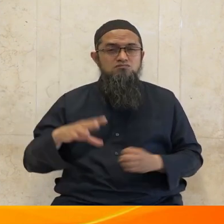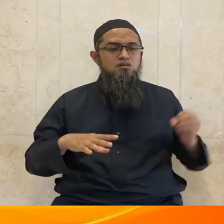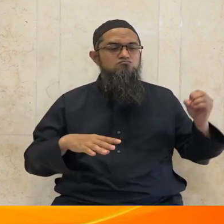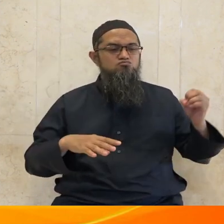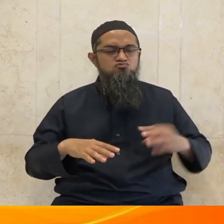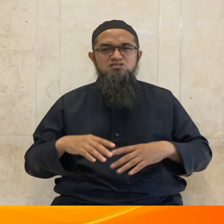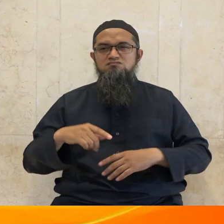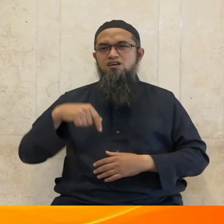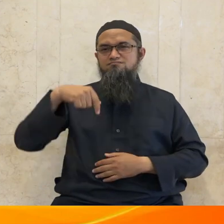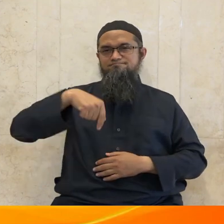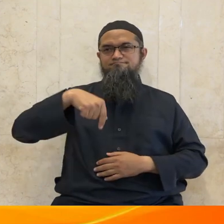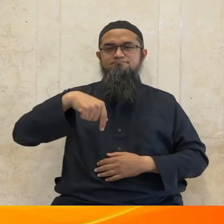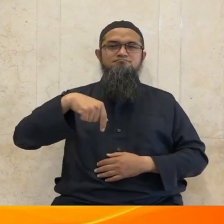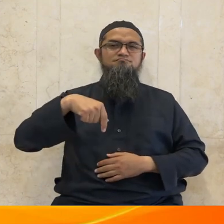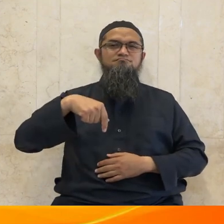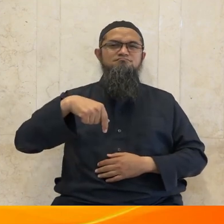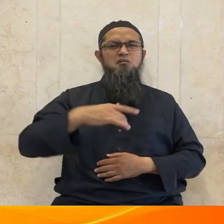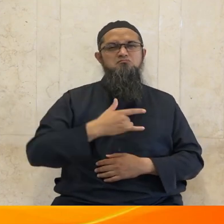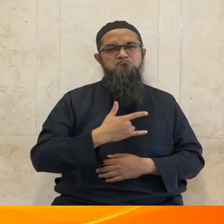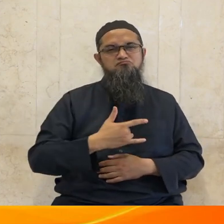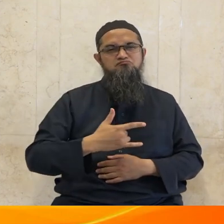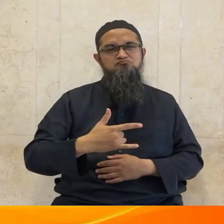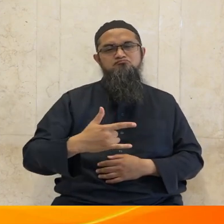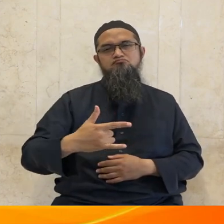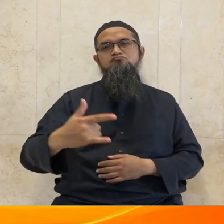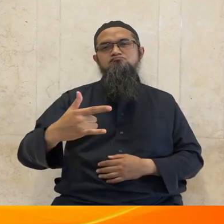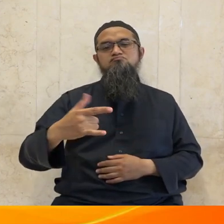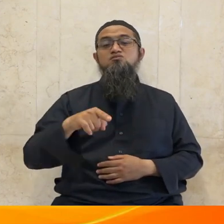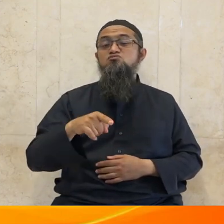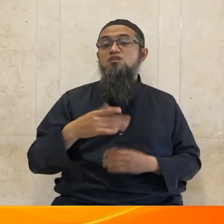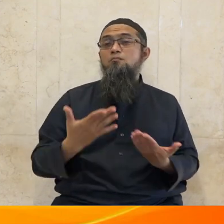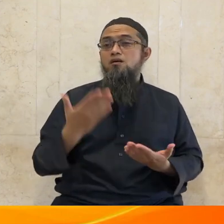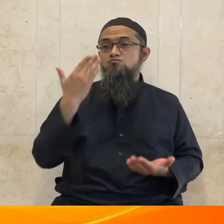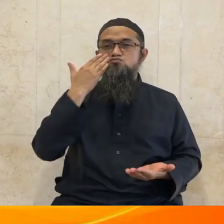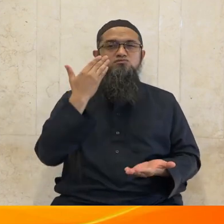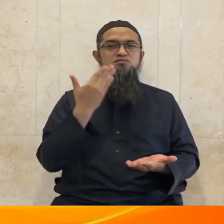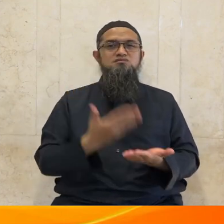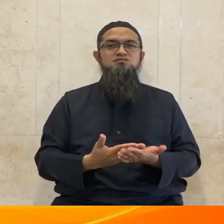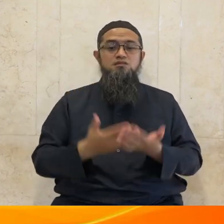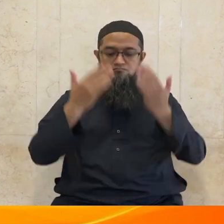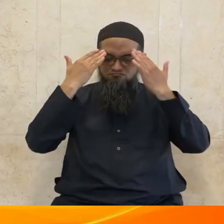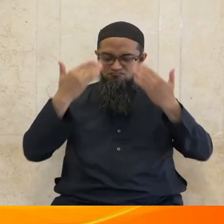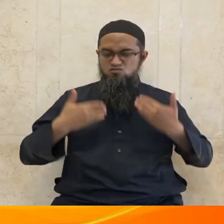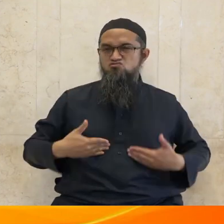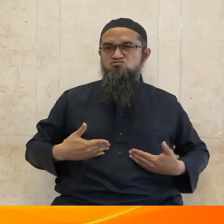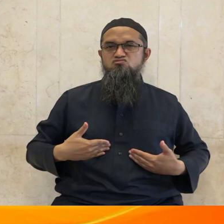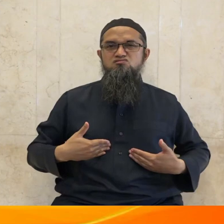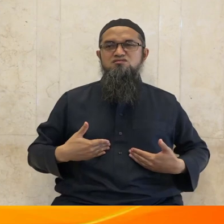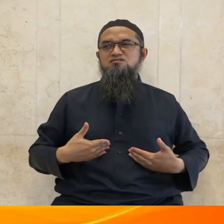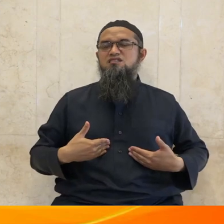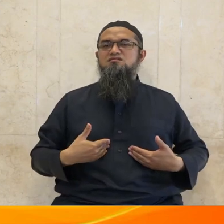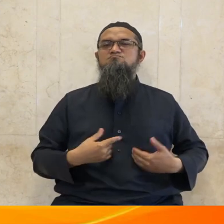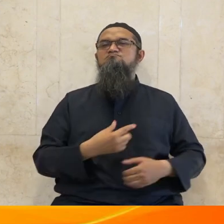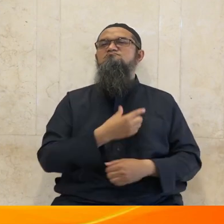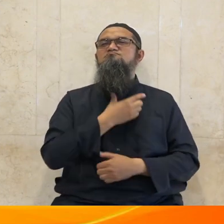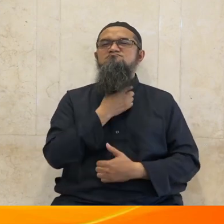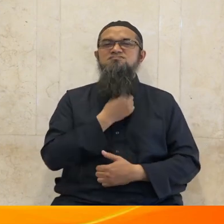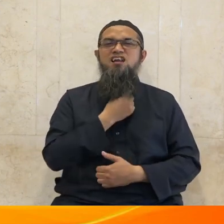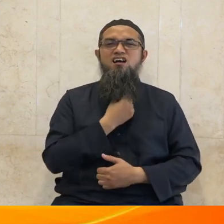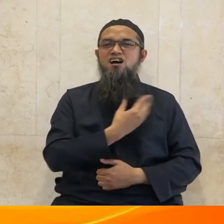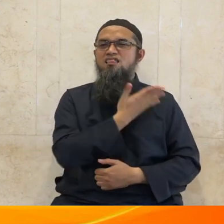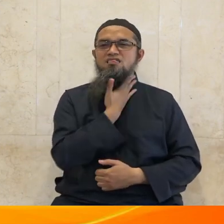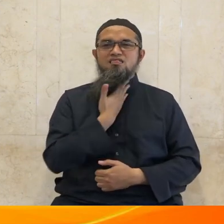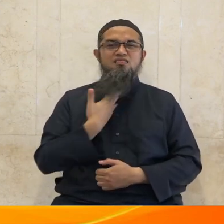bahwa keangkuhan dan keserakahan manusia yang ingin merdeka dengan merebut kemerdekaan bangsa lain yaitu bangsa